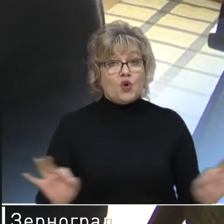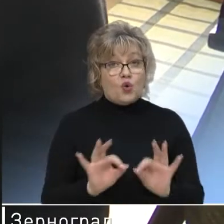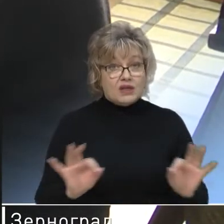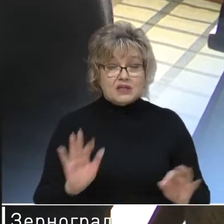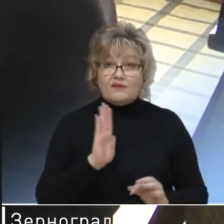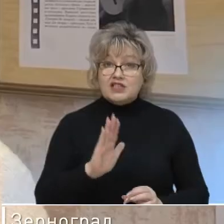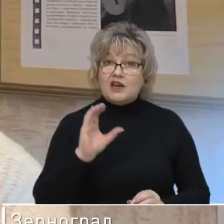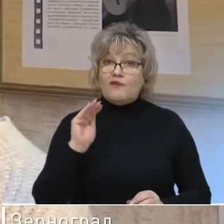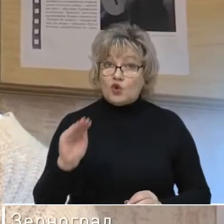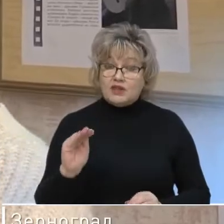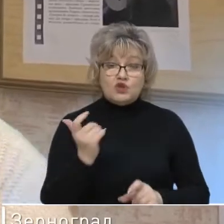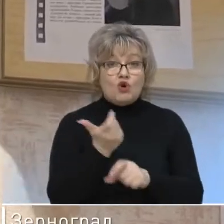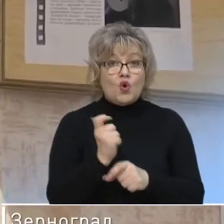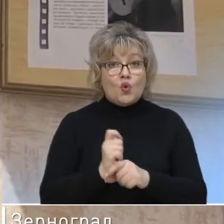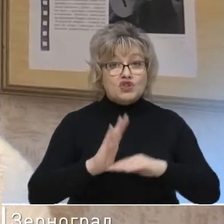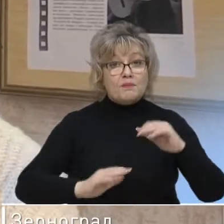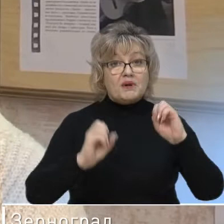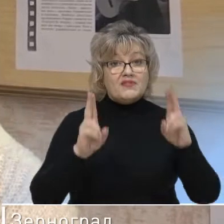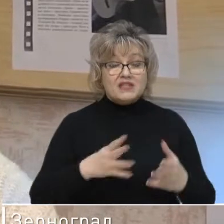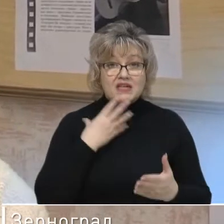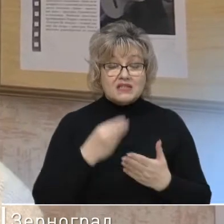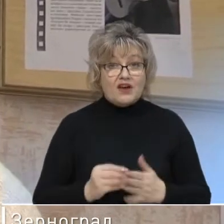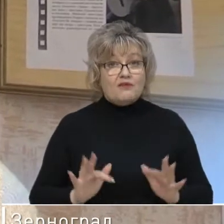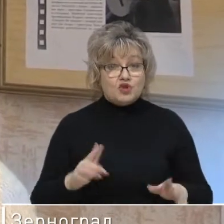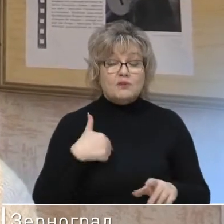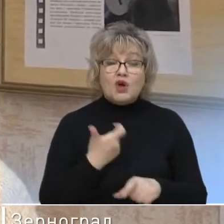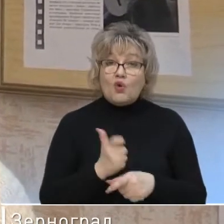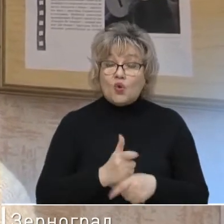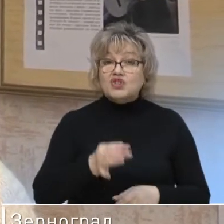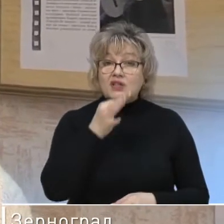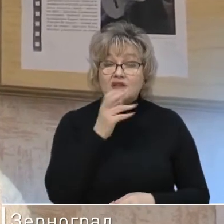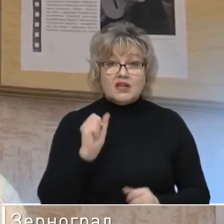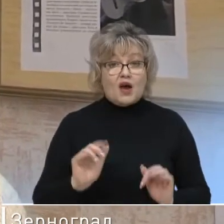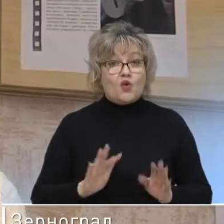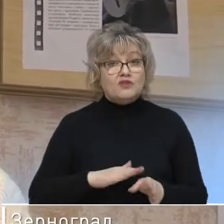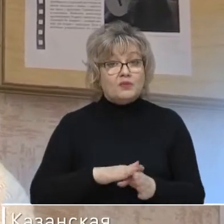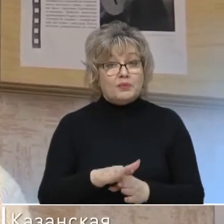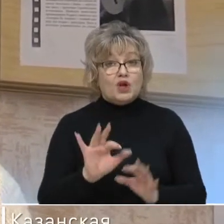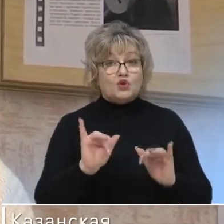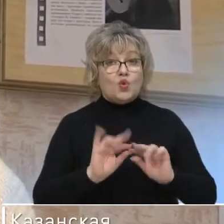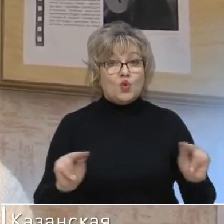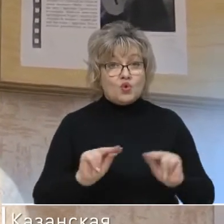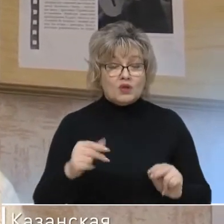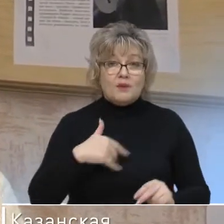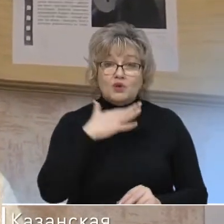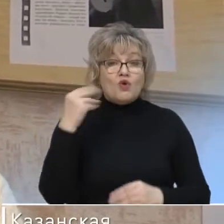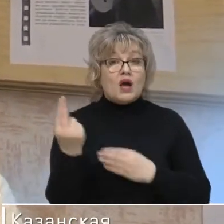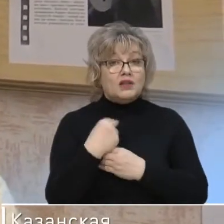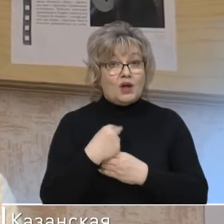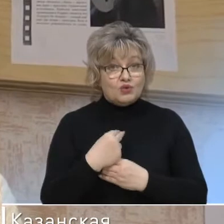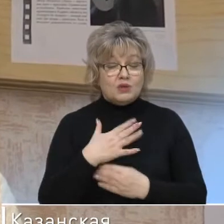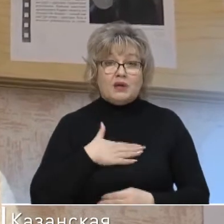Василий Федорович очень профессионал своего дела. Мне очень нравится, как он ведет уроки. Он многому меня научил.